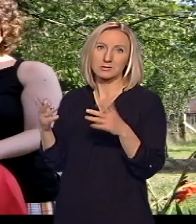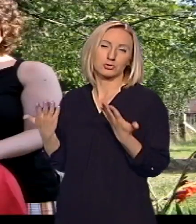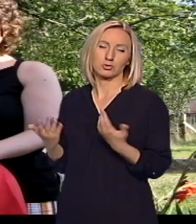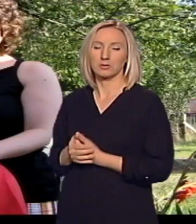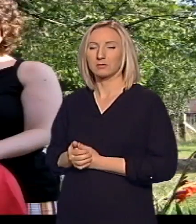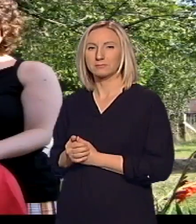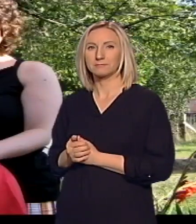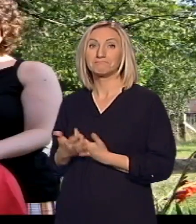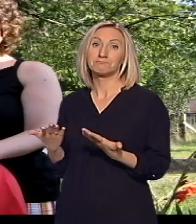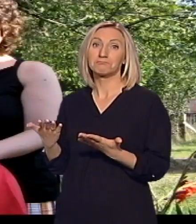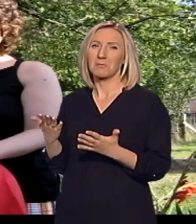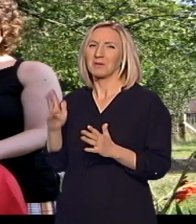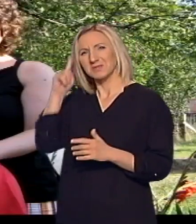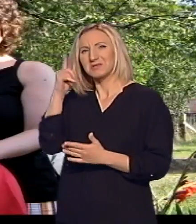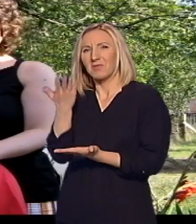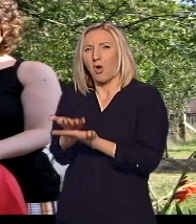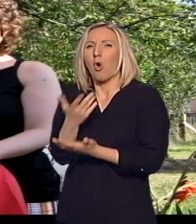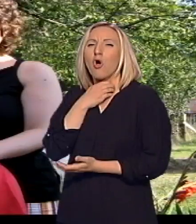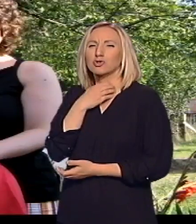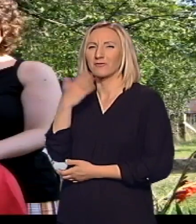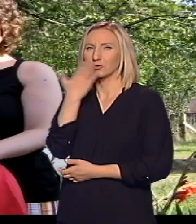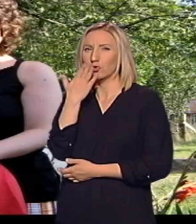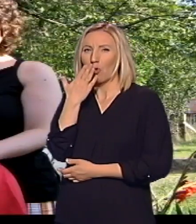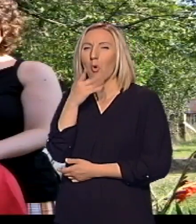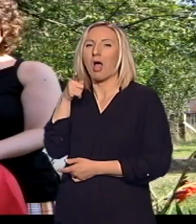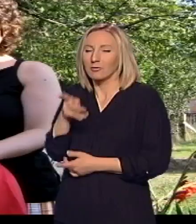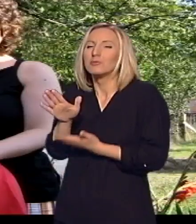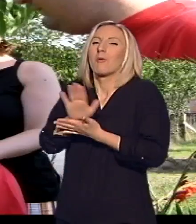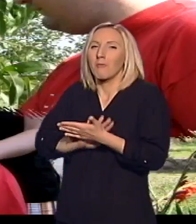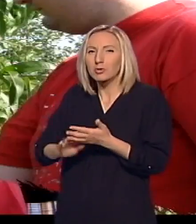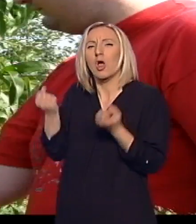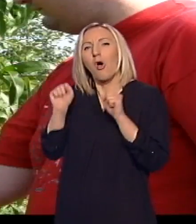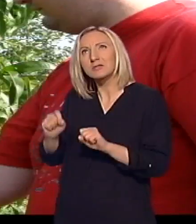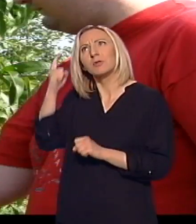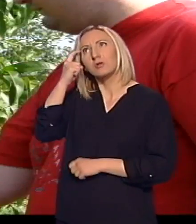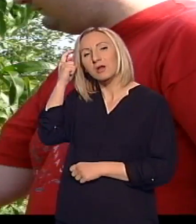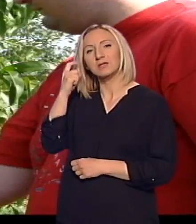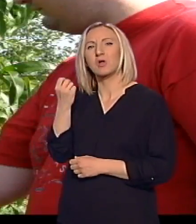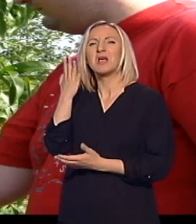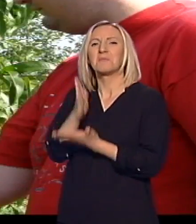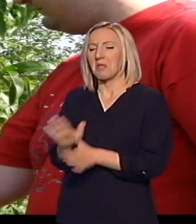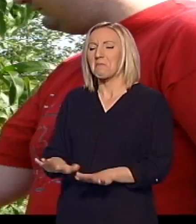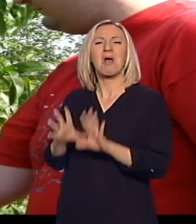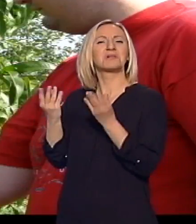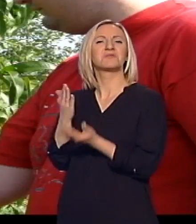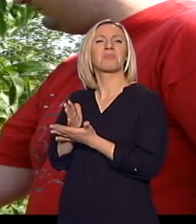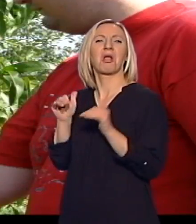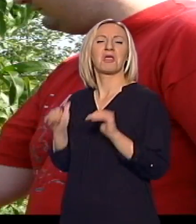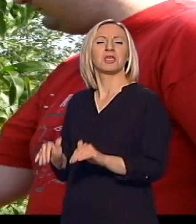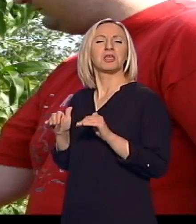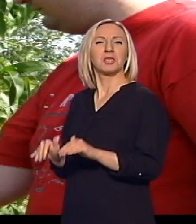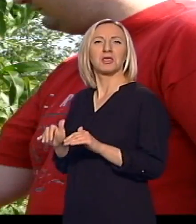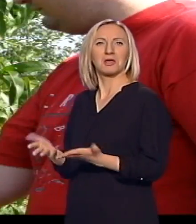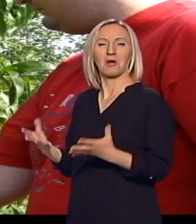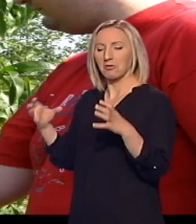Tako da, eto, možda osnovna škola, mislim, se pozabavila tim nekim ozbiljnijim pitanjima. Jer i kad smo bili mali, prosto sve je bila igra, bilo je